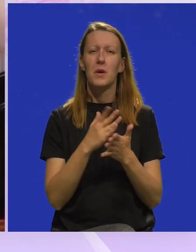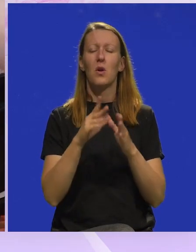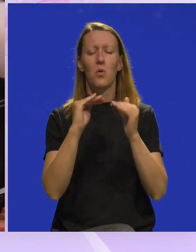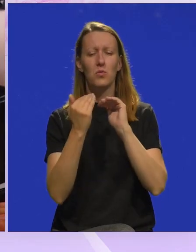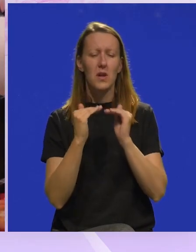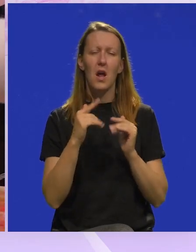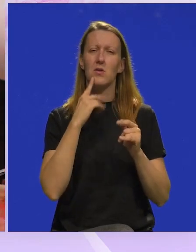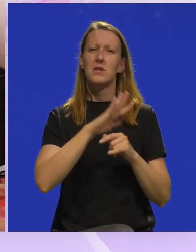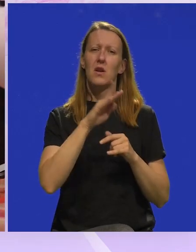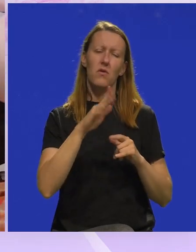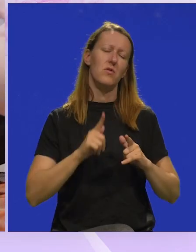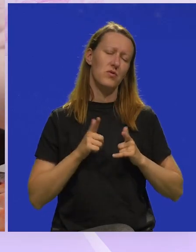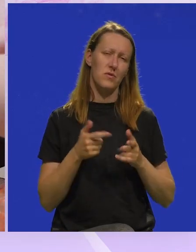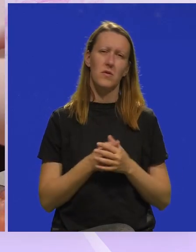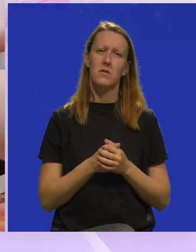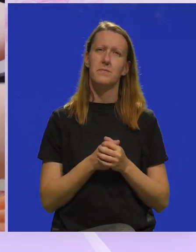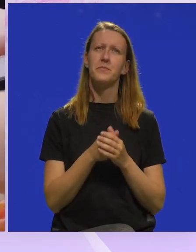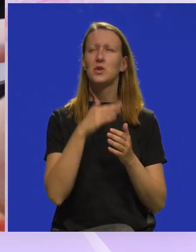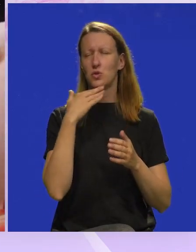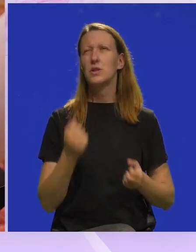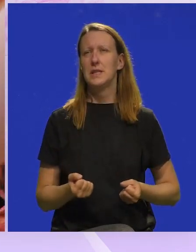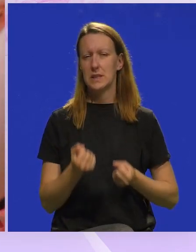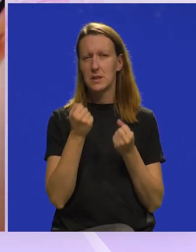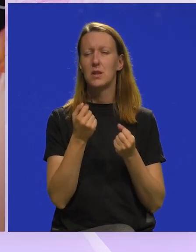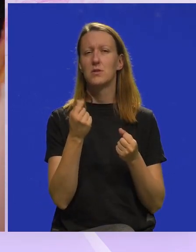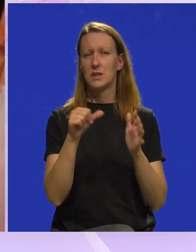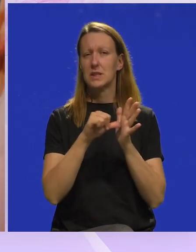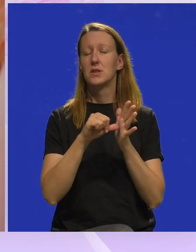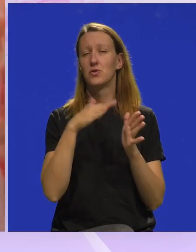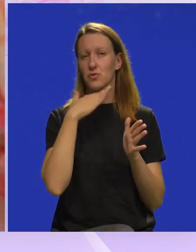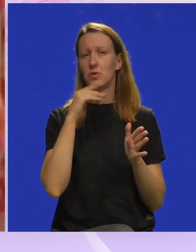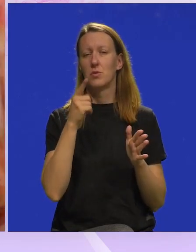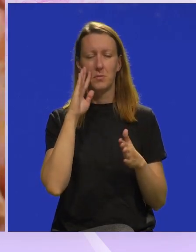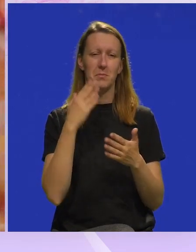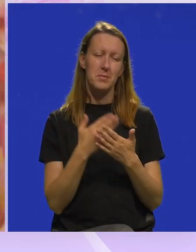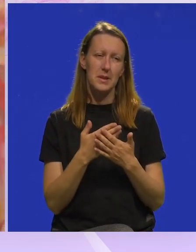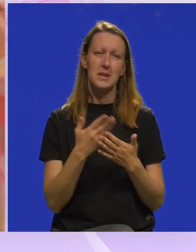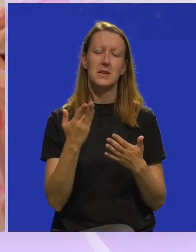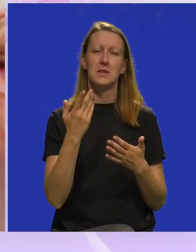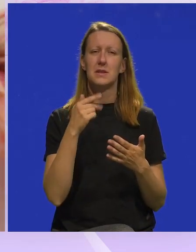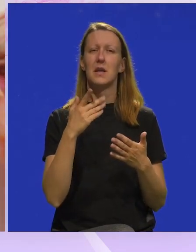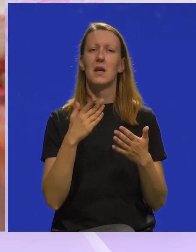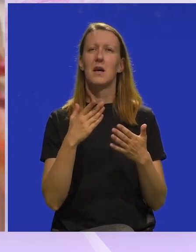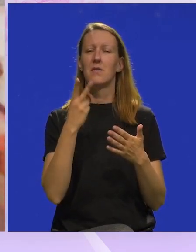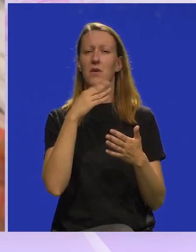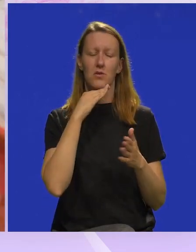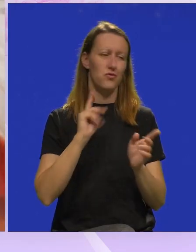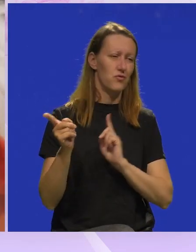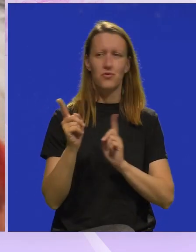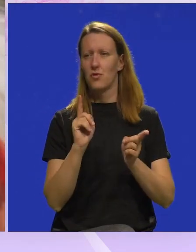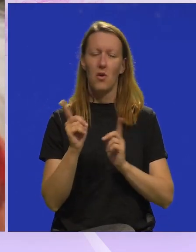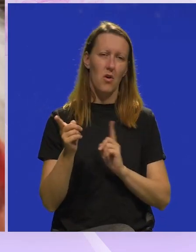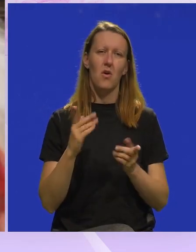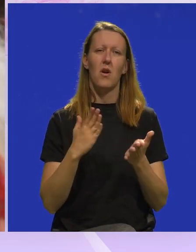uskladiti kroz cijelu tvoju karijeru? Podosta teško, pogotovo u srednjoj školi, moram priznati sa pohađanjem dvije škole,